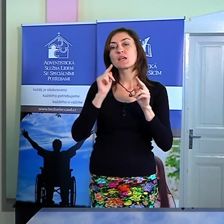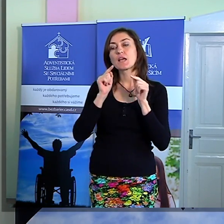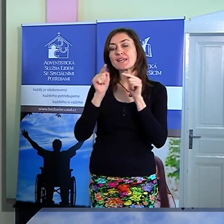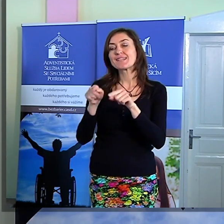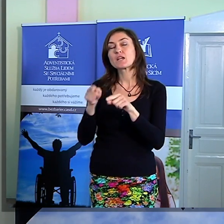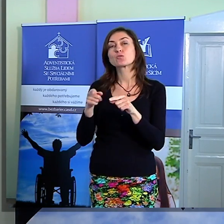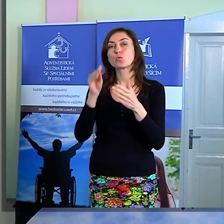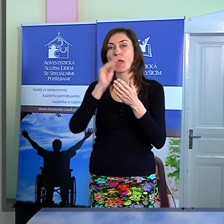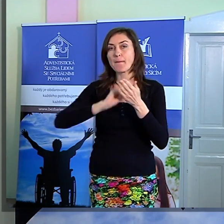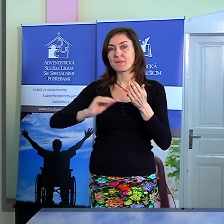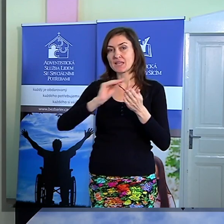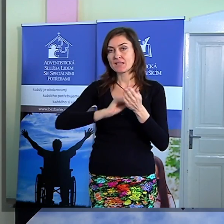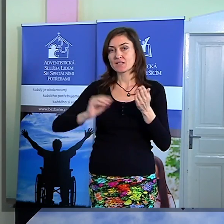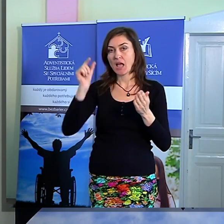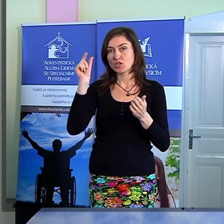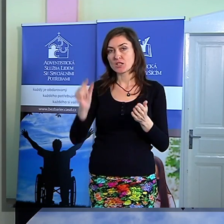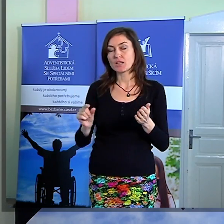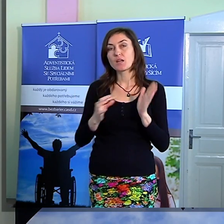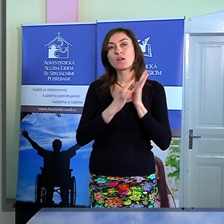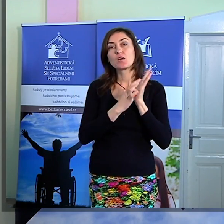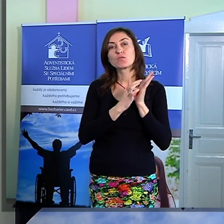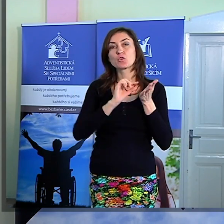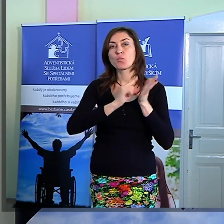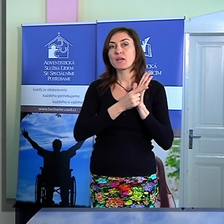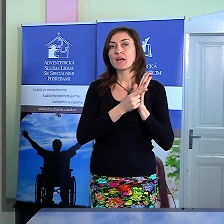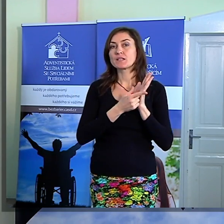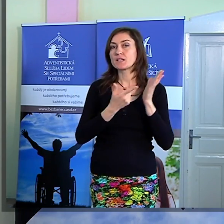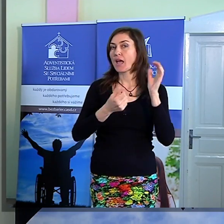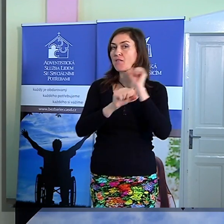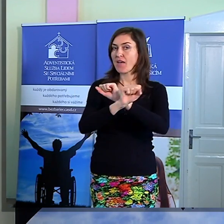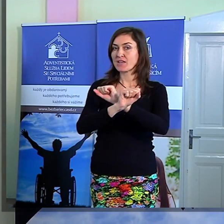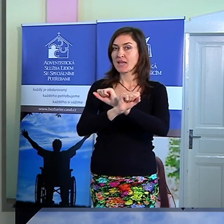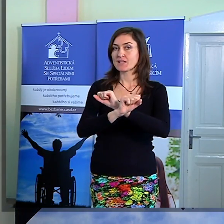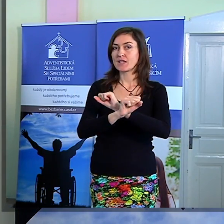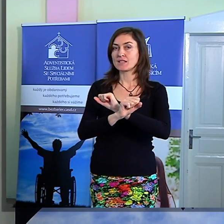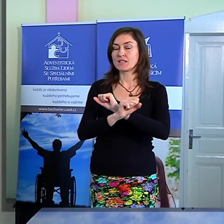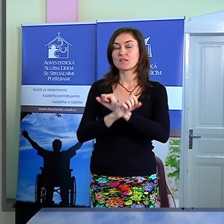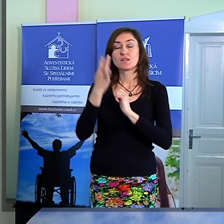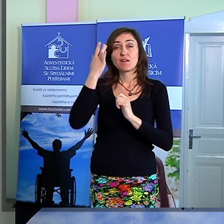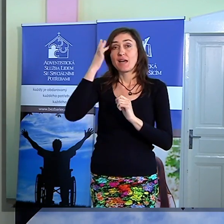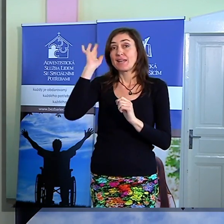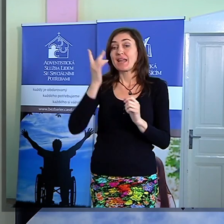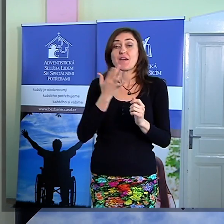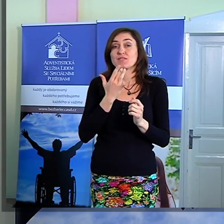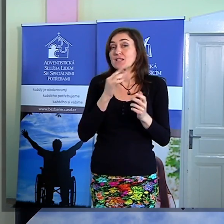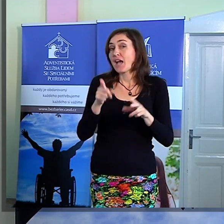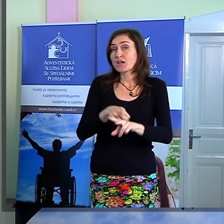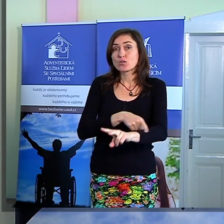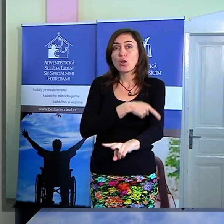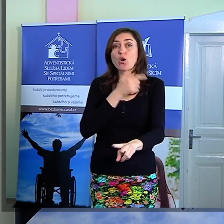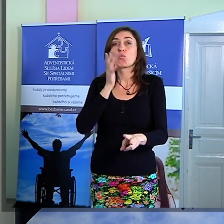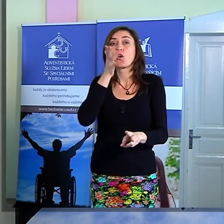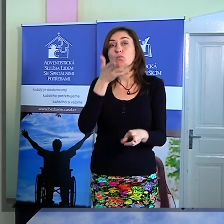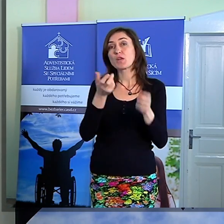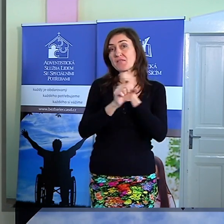v době, kdy je ve vězení. Neví, jak dlouho zde ještě bude a neví,